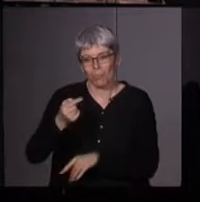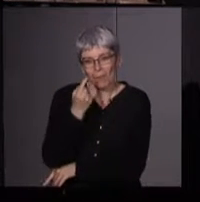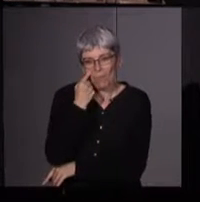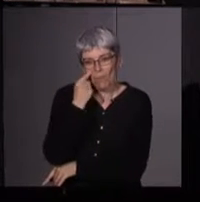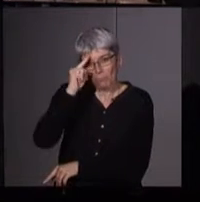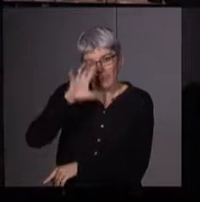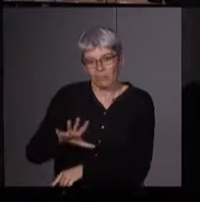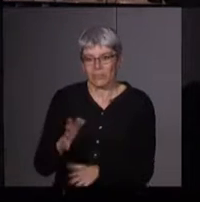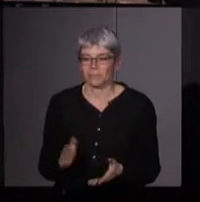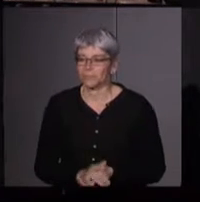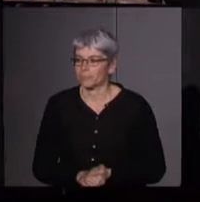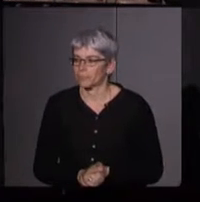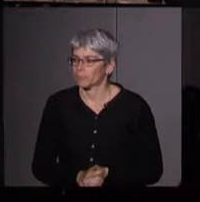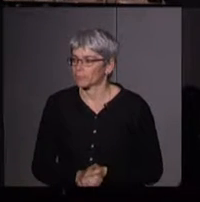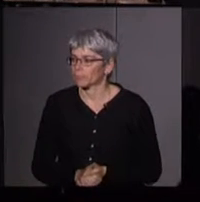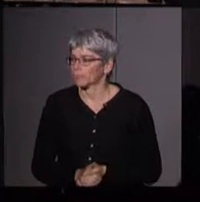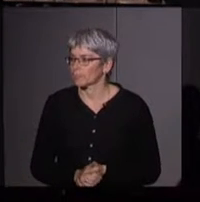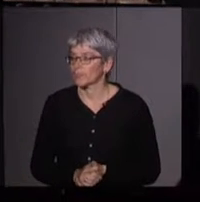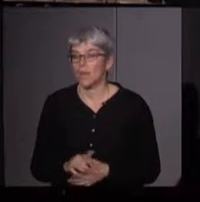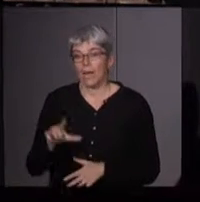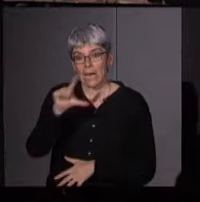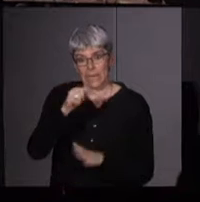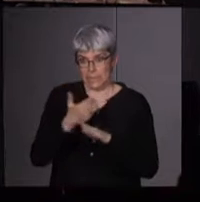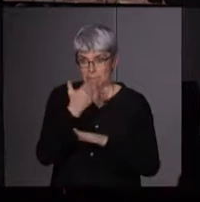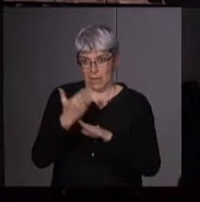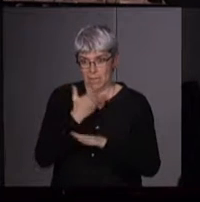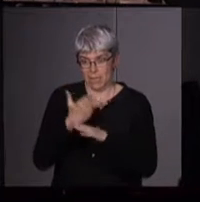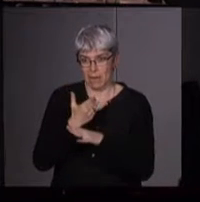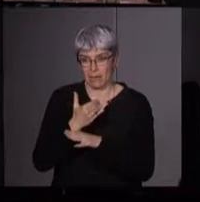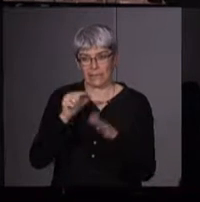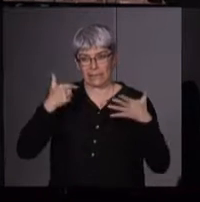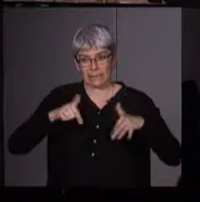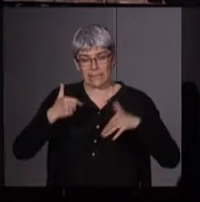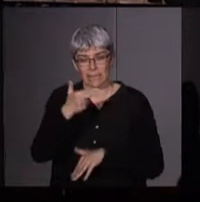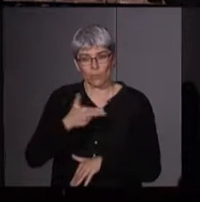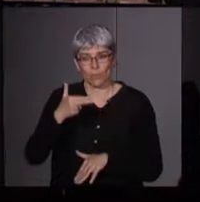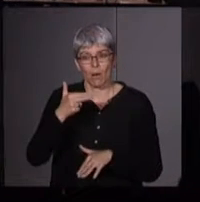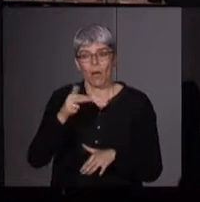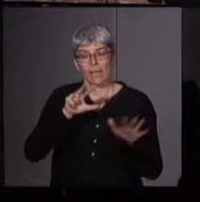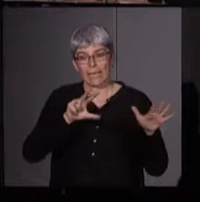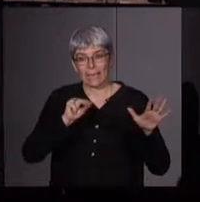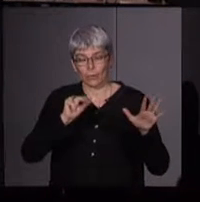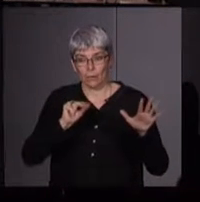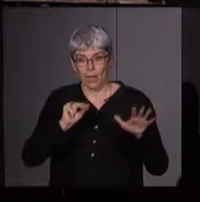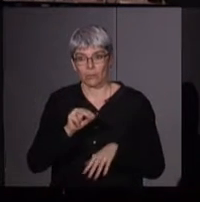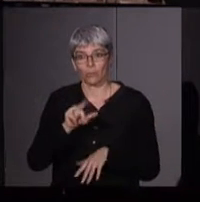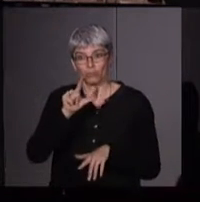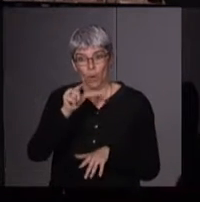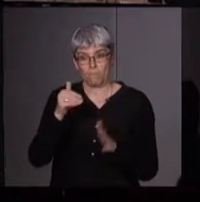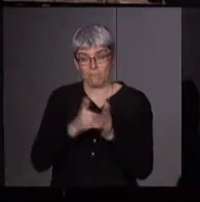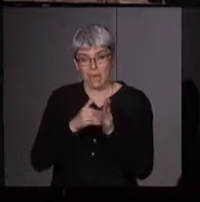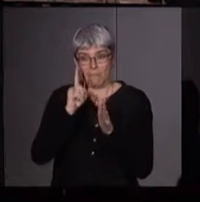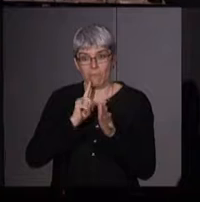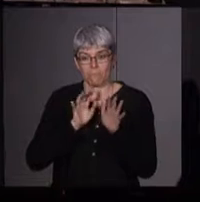verra bien ce que vous en pensez. Lundi matin 17 novembre 1980, 2000 femmes se